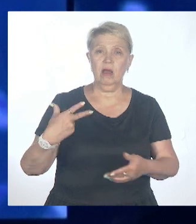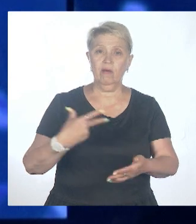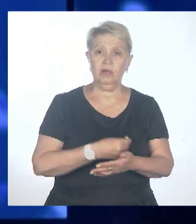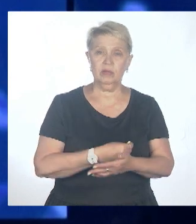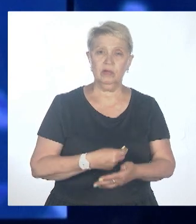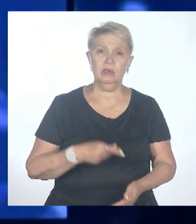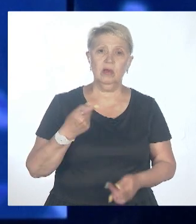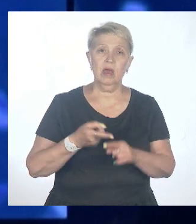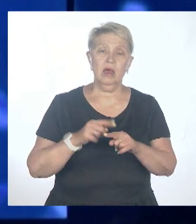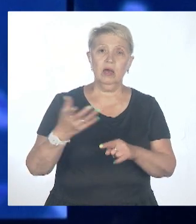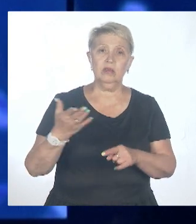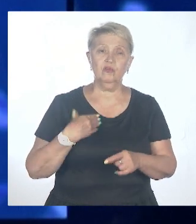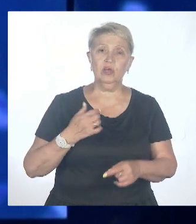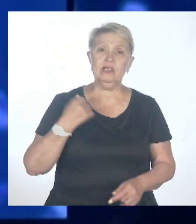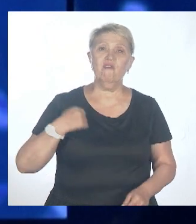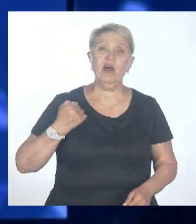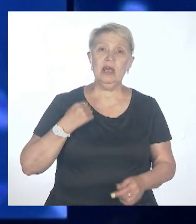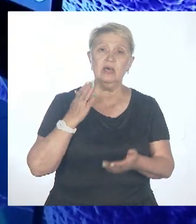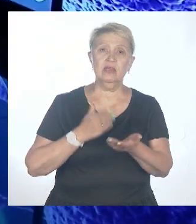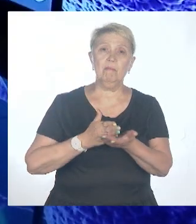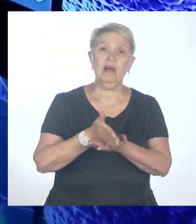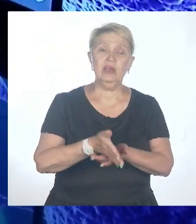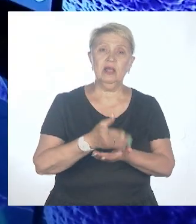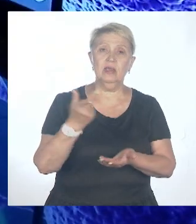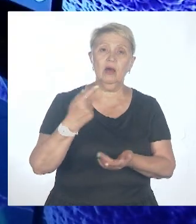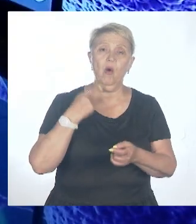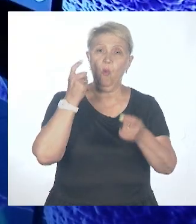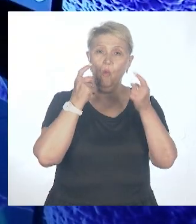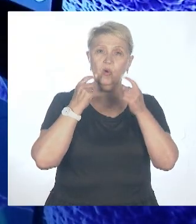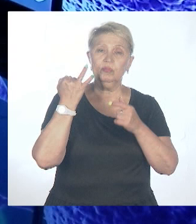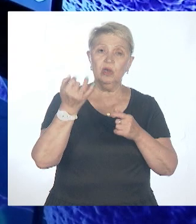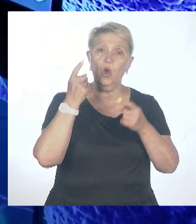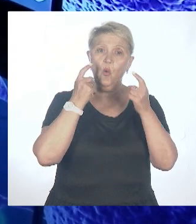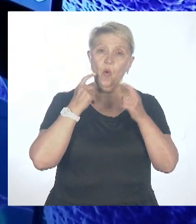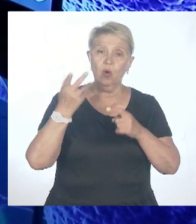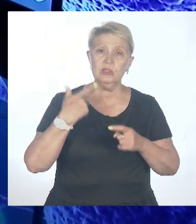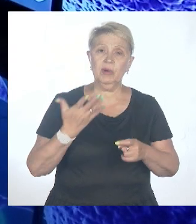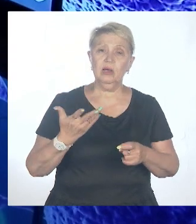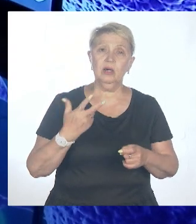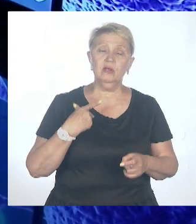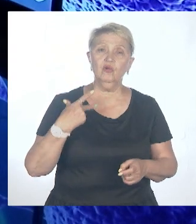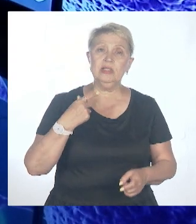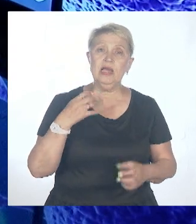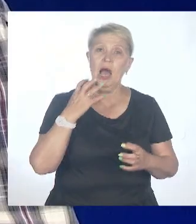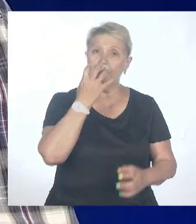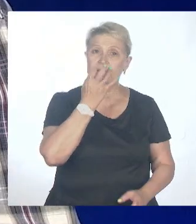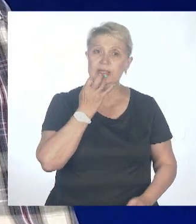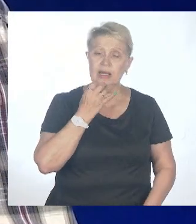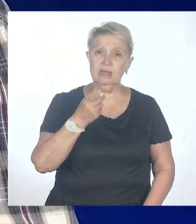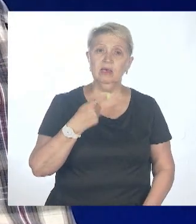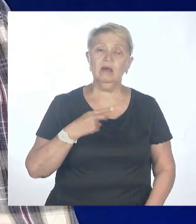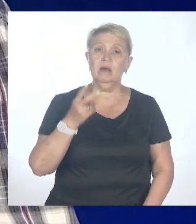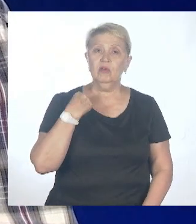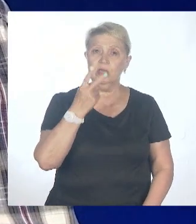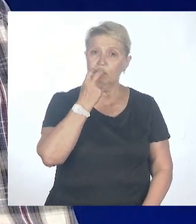понимаете, это военное направление ОСПа, и в том числе ОСПа обезьян, но модифицированное, всегда рассматривалось как биологическое